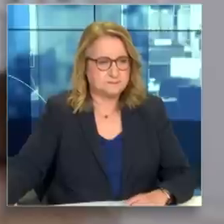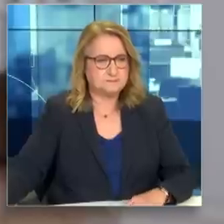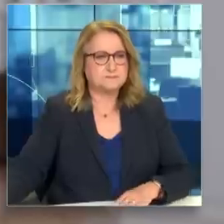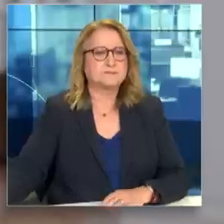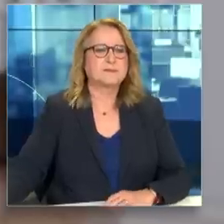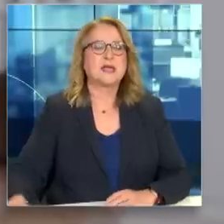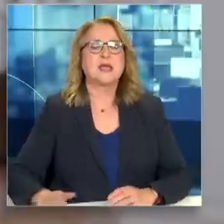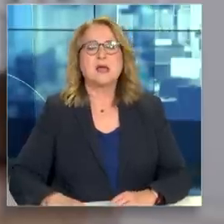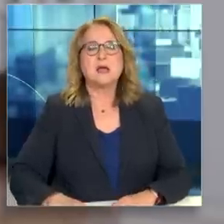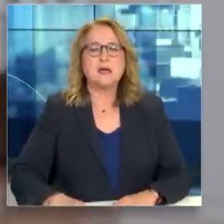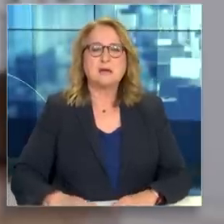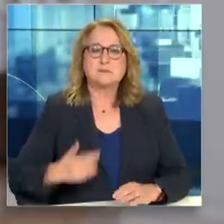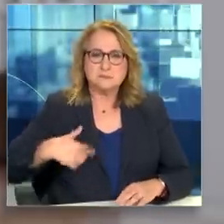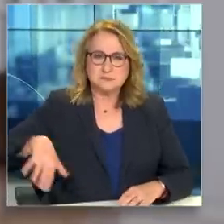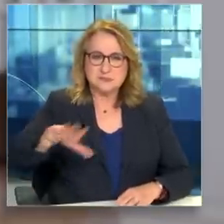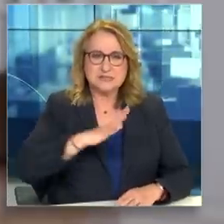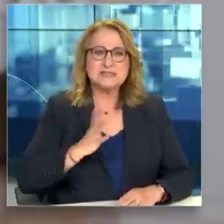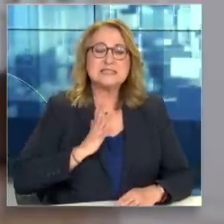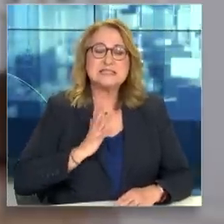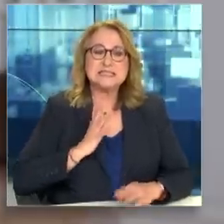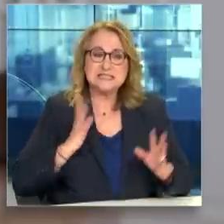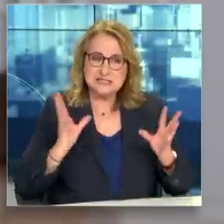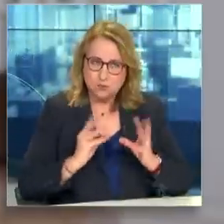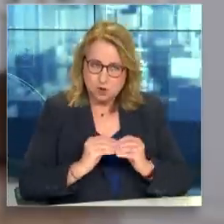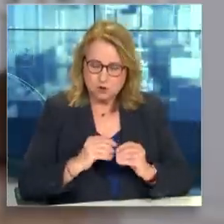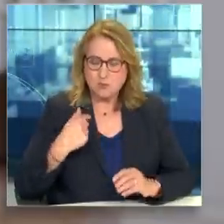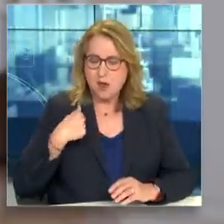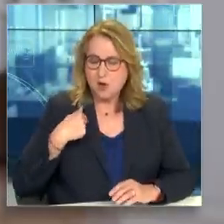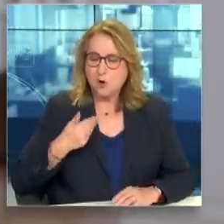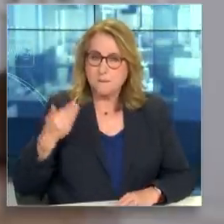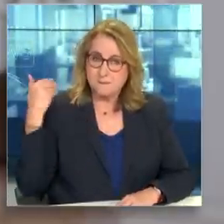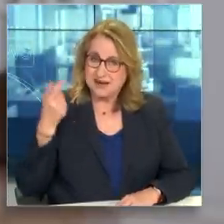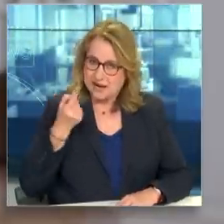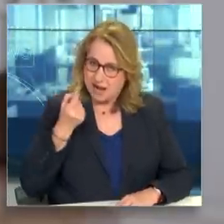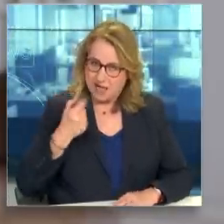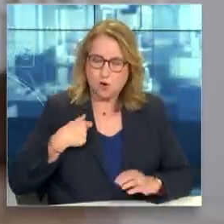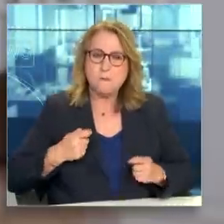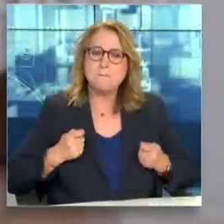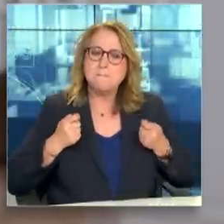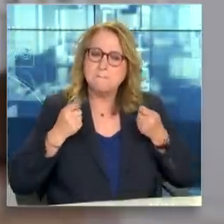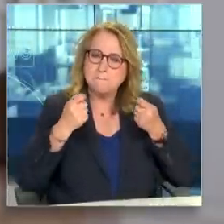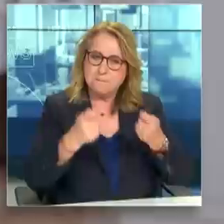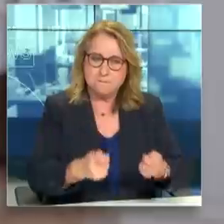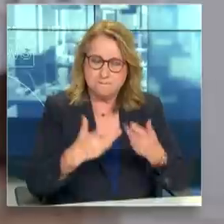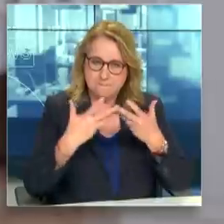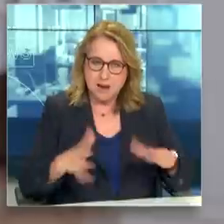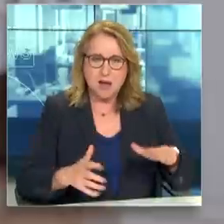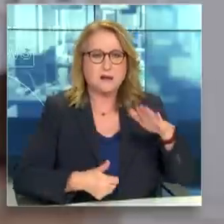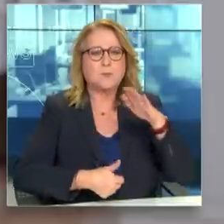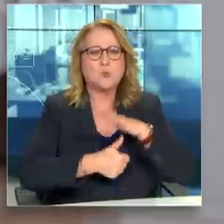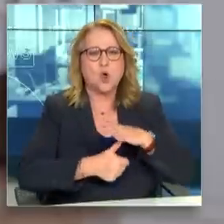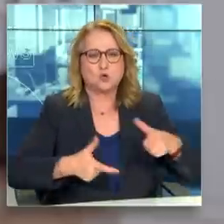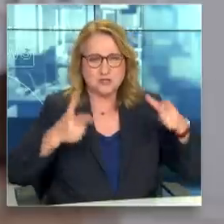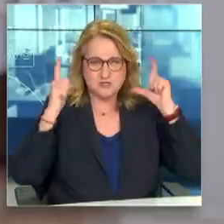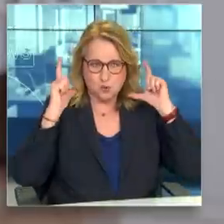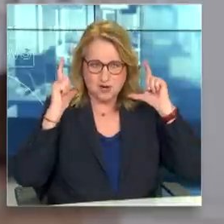Συμπολίτες μου, μόλις παρέδωσα στην Πρόεδρο της Ελληνικής Δημοκρατίας την πράξη του Υπουργικού Συμβουλίου, με την οποία